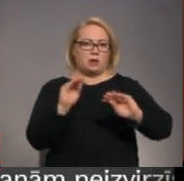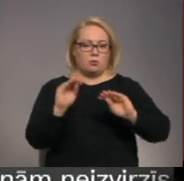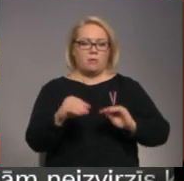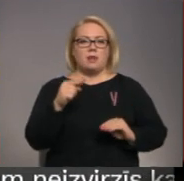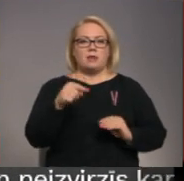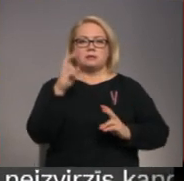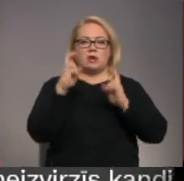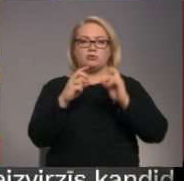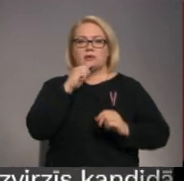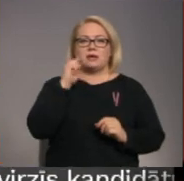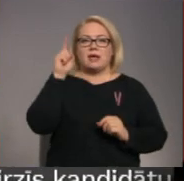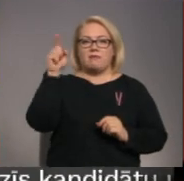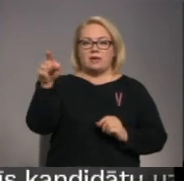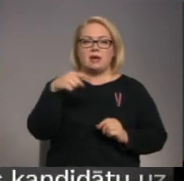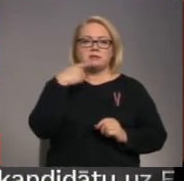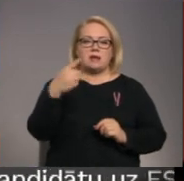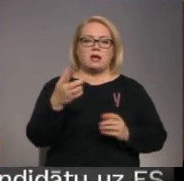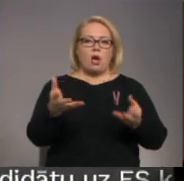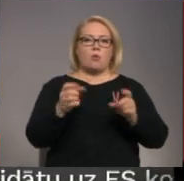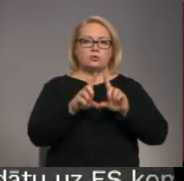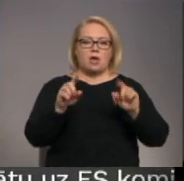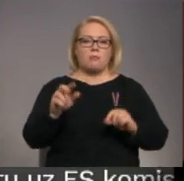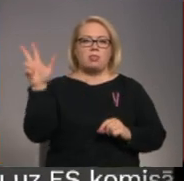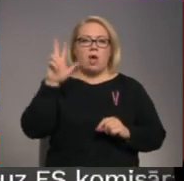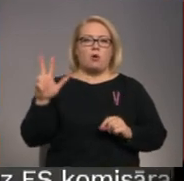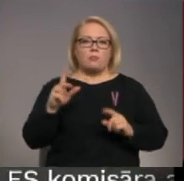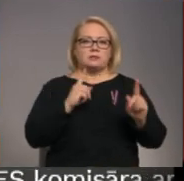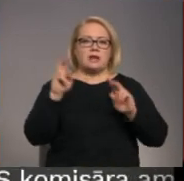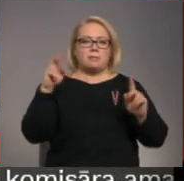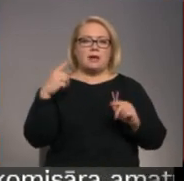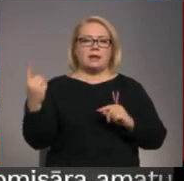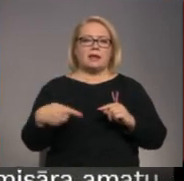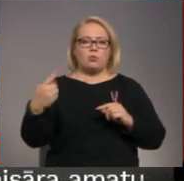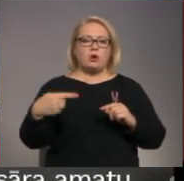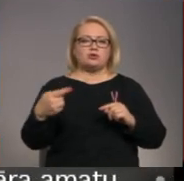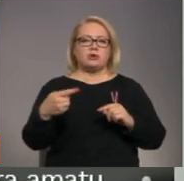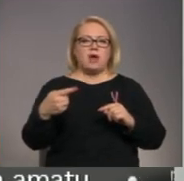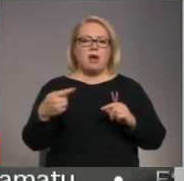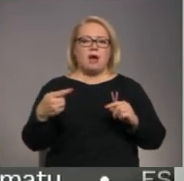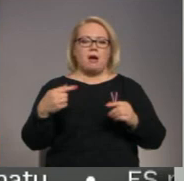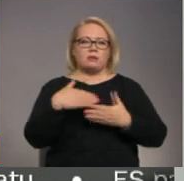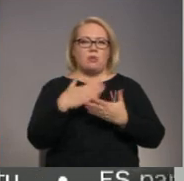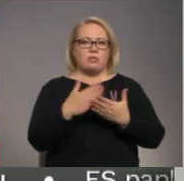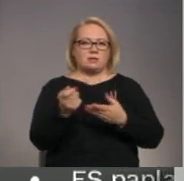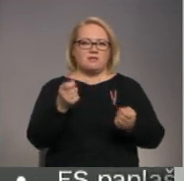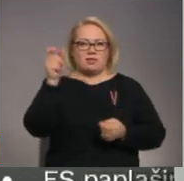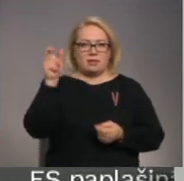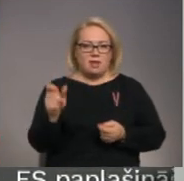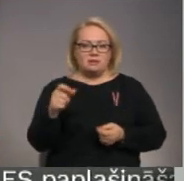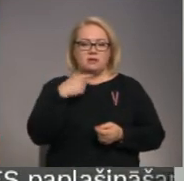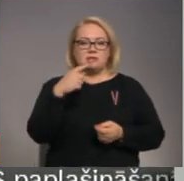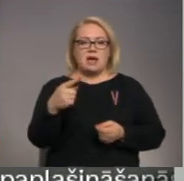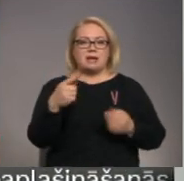Tas ir ražots Krievijās tāsta uzņēmuma Daugavpils satiksme ritošā sastāva dienesta vadītājs. Izrādot vienu no